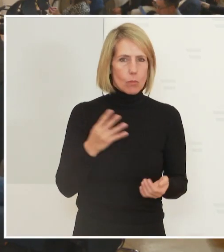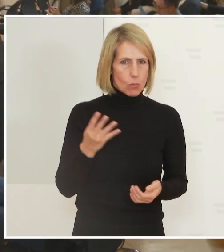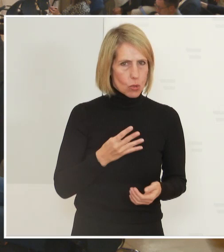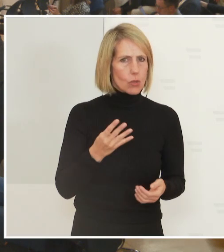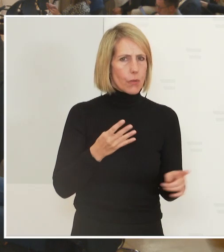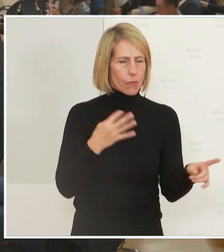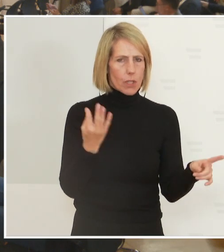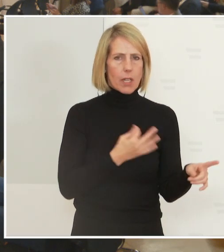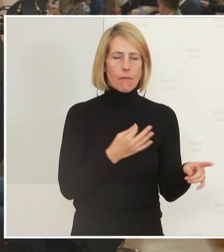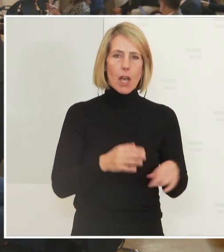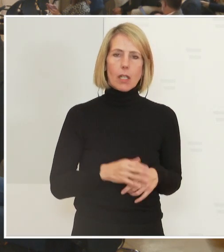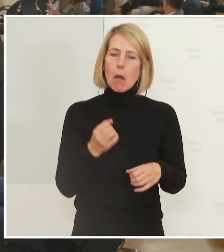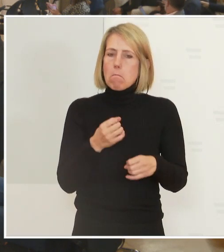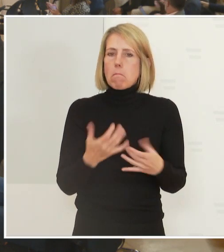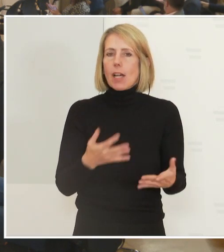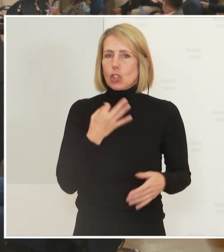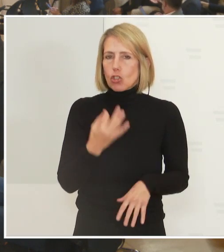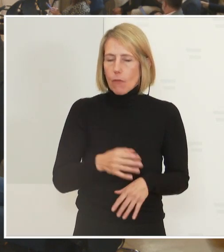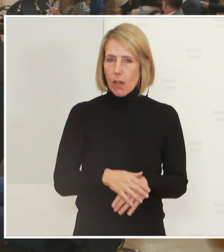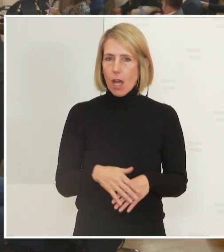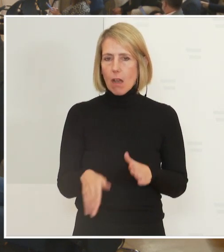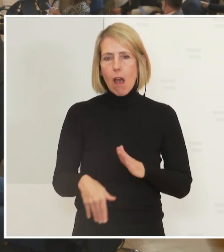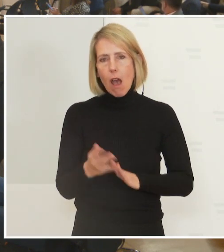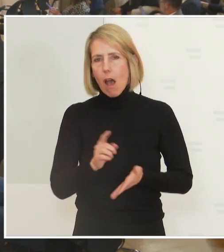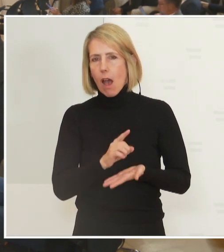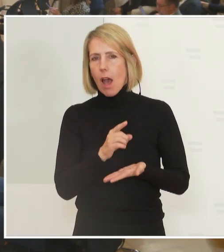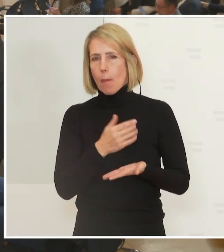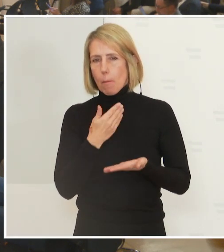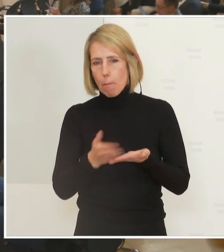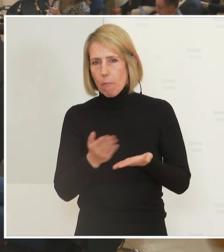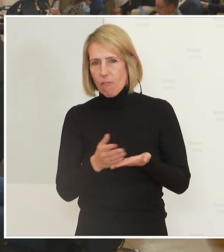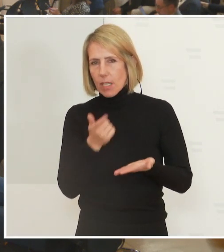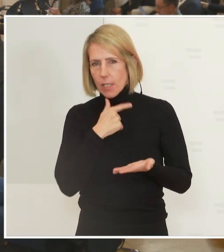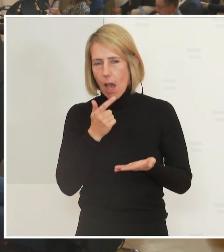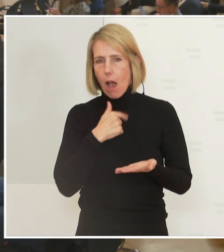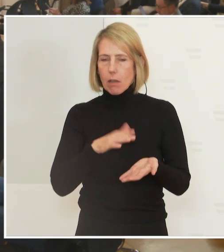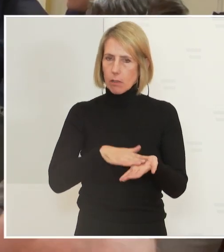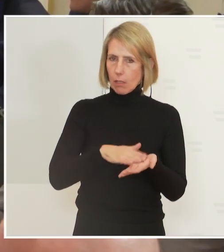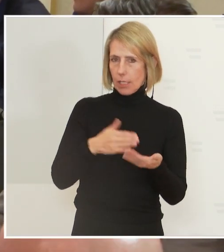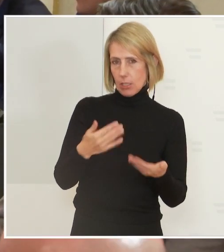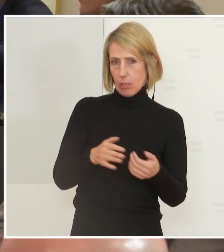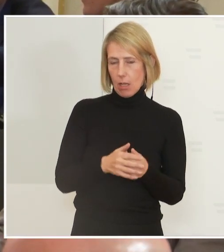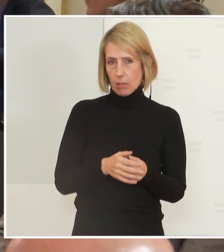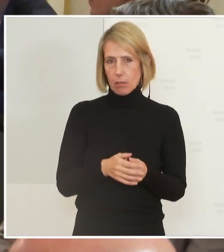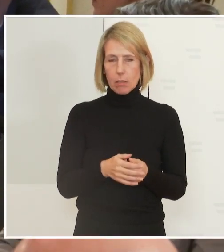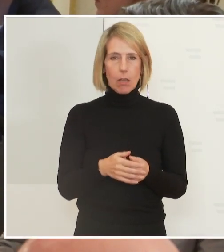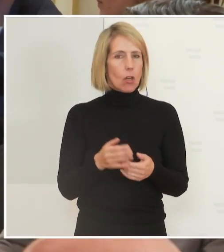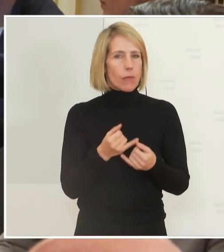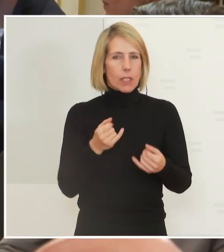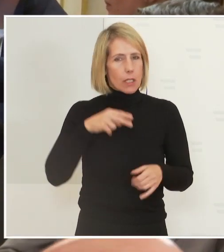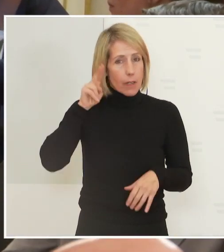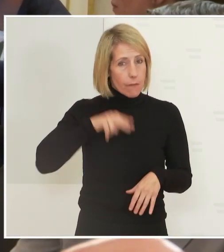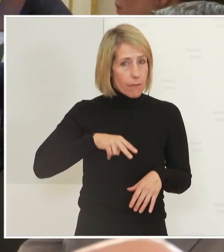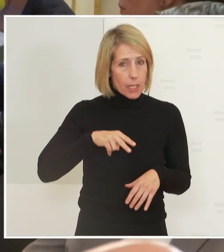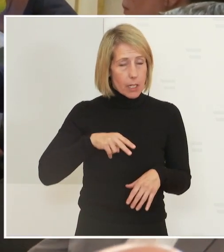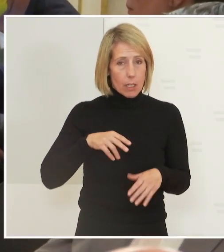Eine ganz praktische Frage für viele. Ab welchem Alter wird das denn gelten? Orientiert man sich da an Wien, also ab zwölf Jahren? Was passiert mit denen,